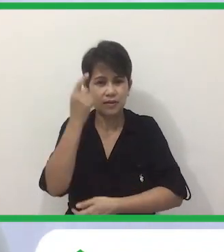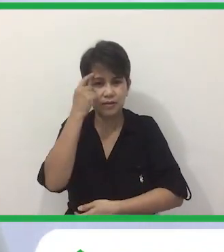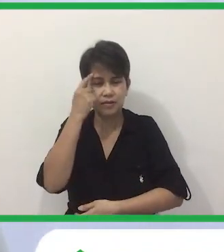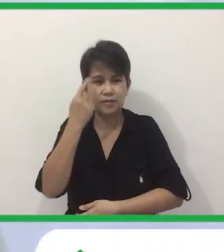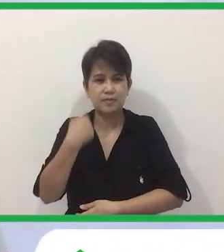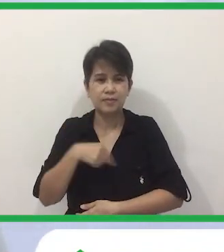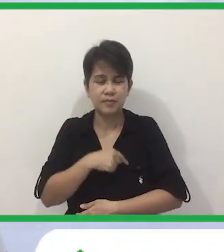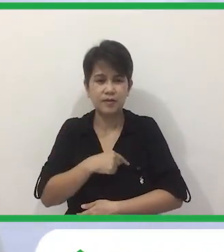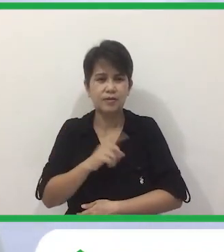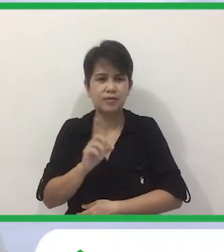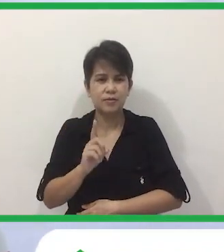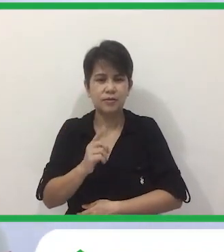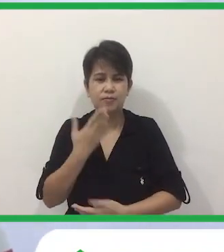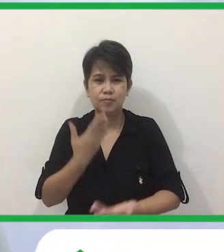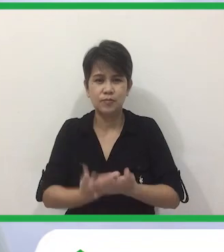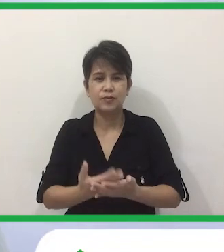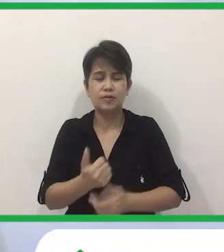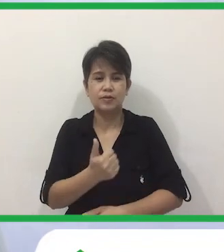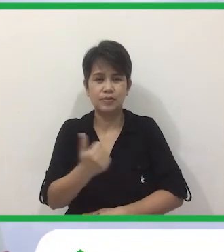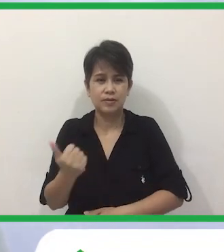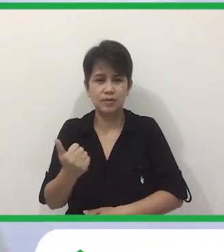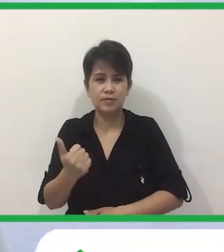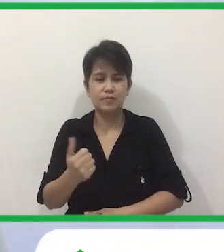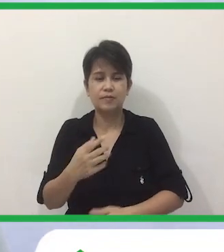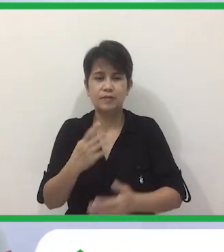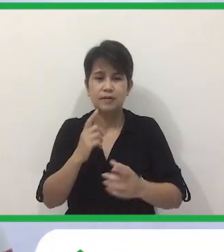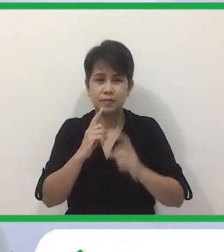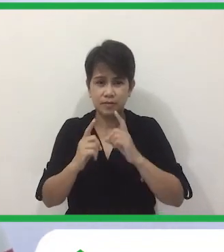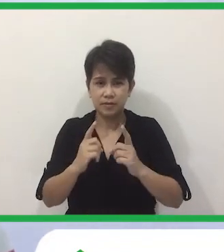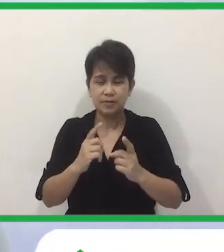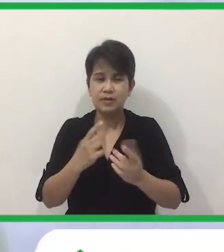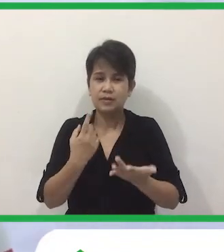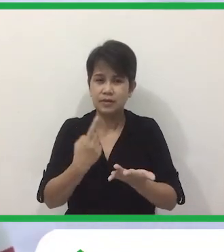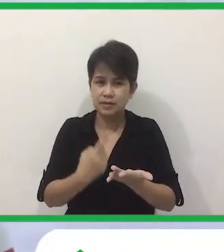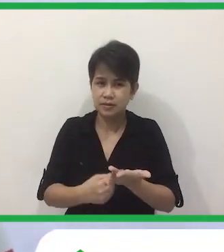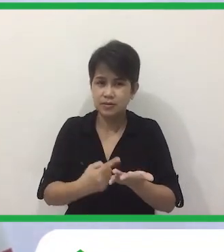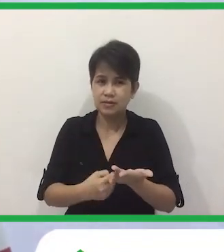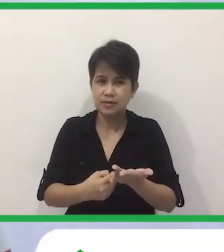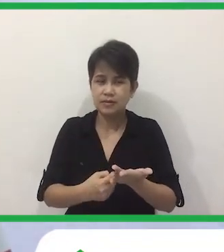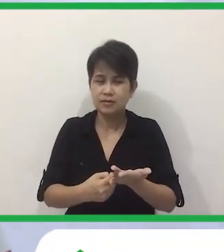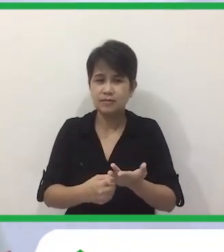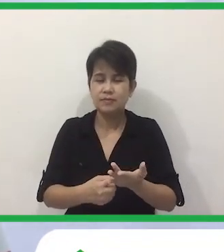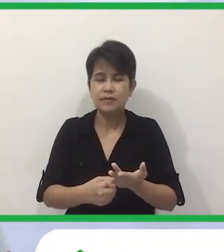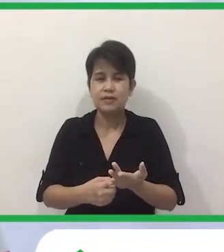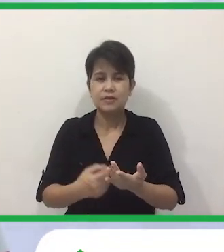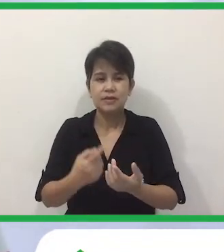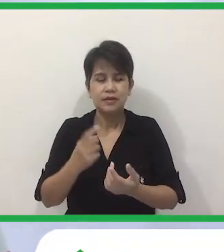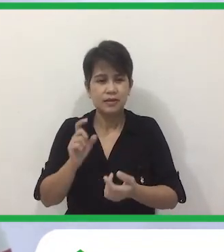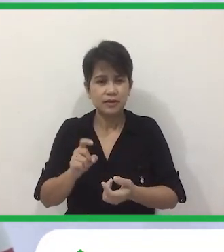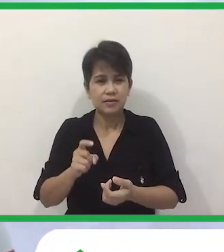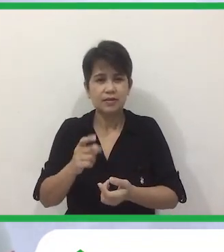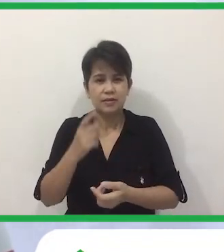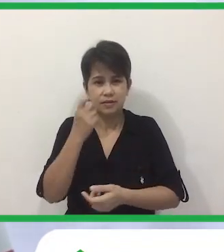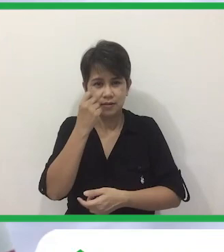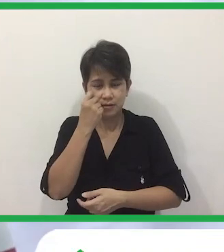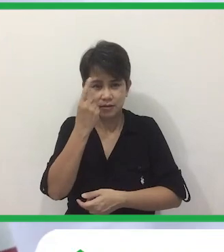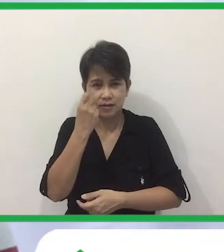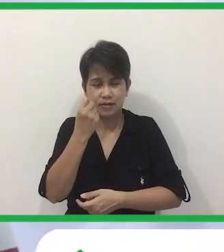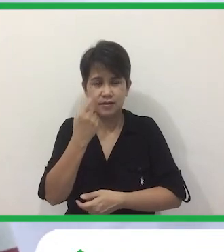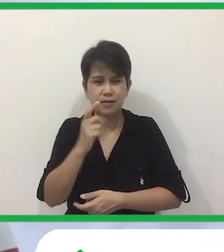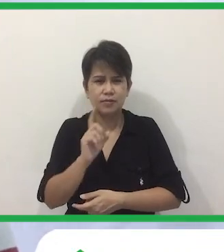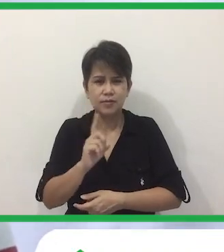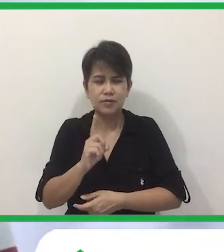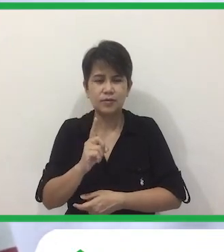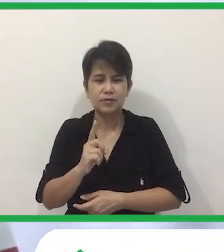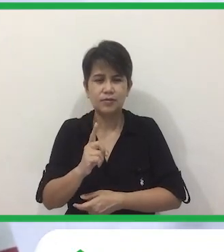Responsibility Pag-iisip Na Makakabuti Sa Bawat Isa So Doon Natin Pag-uusapan Yung Mga Bagoy Nito Pero Siyempre Dapat